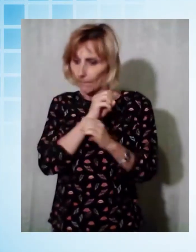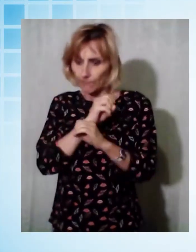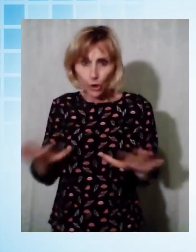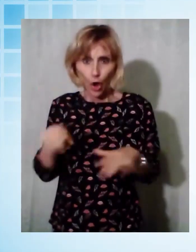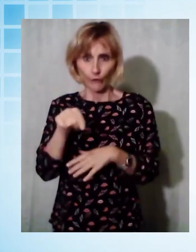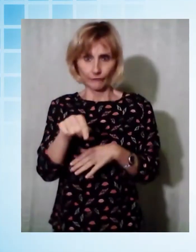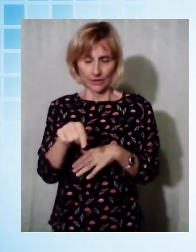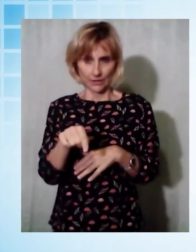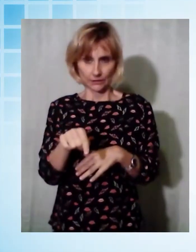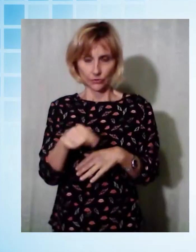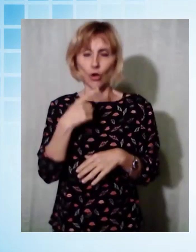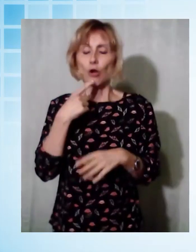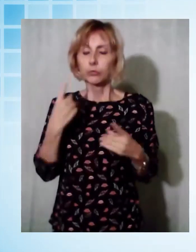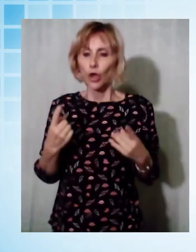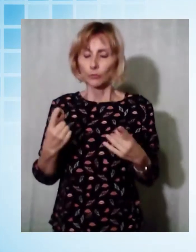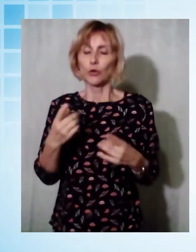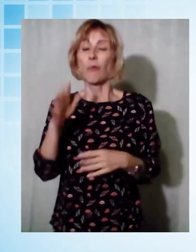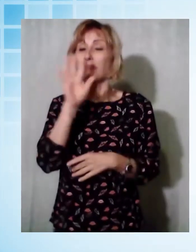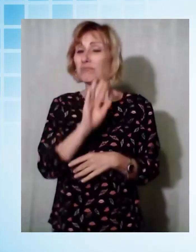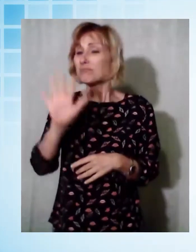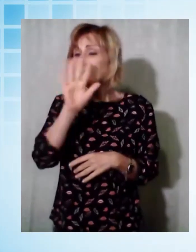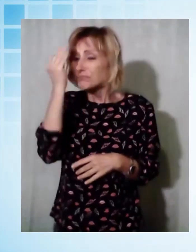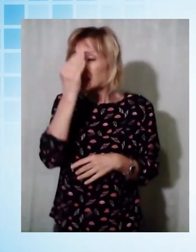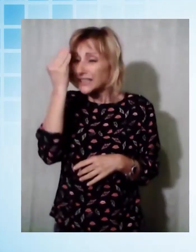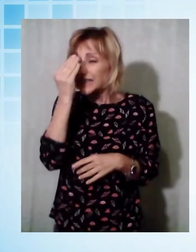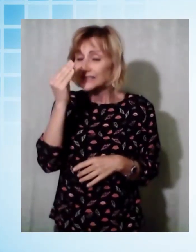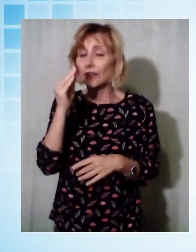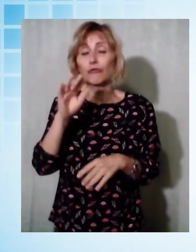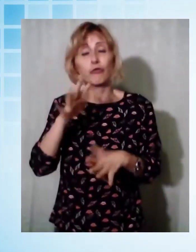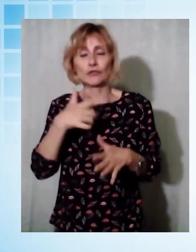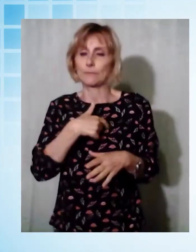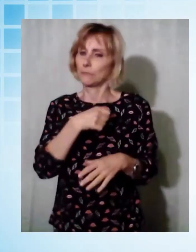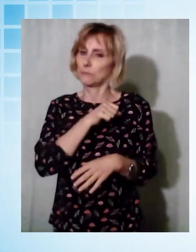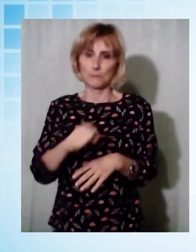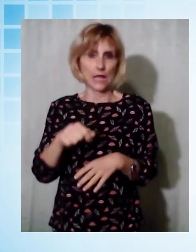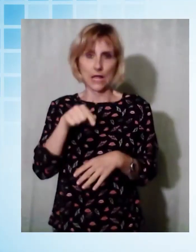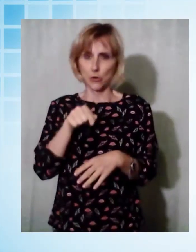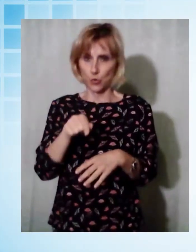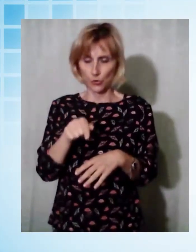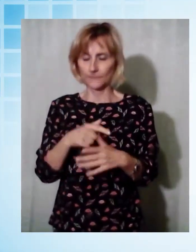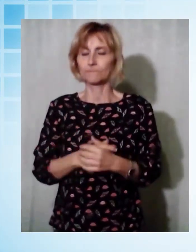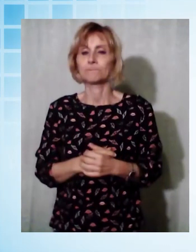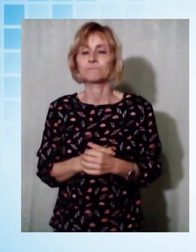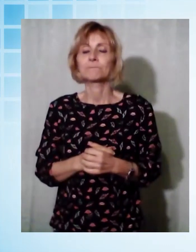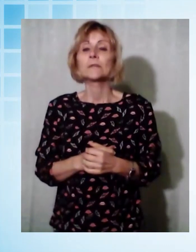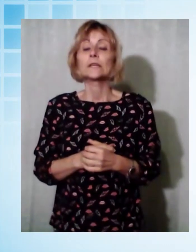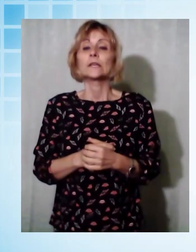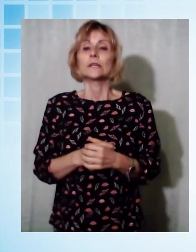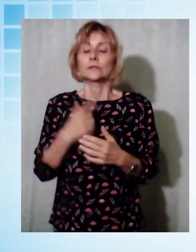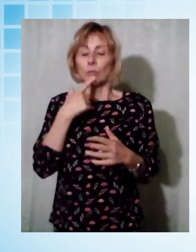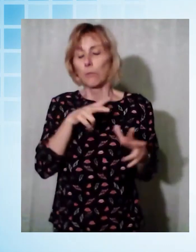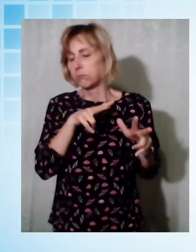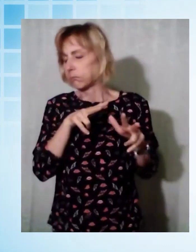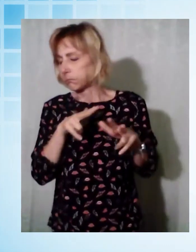camion parcheggiato nel piazzale antistante l'azienda Cartaria, probabilmente a causa di un malore. Dopo l'impatto avrebbe